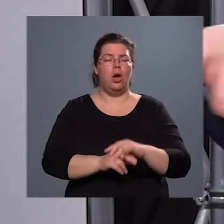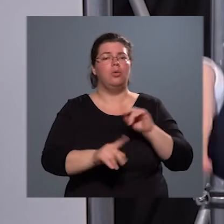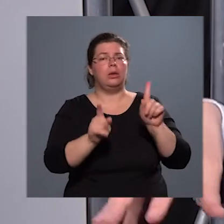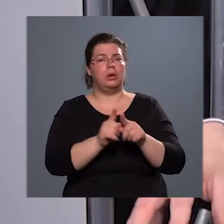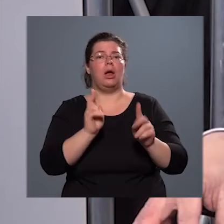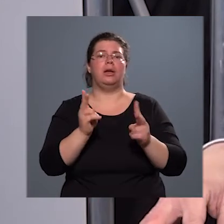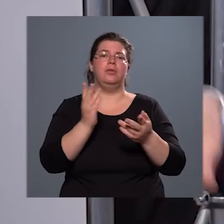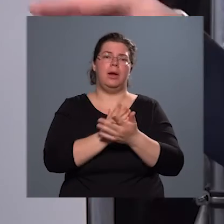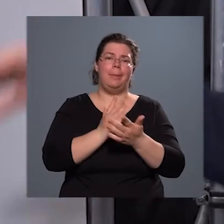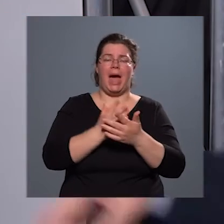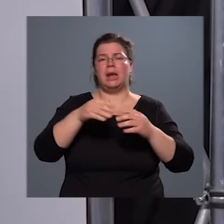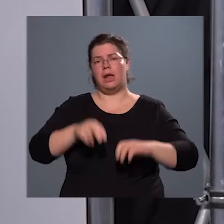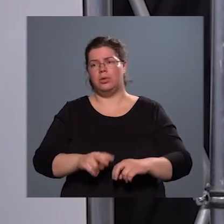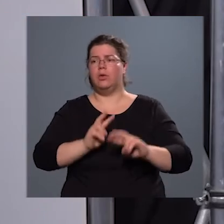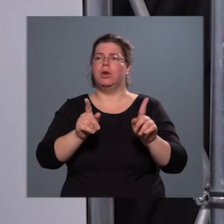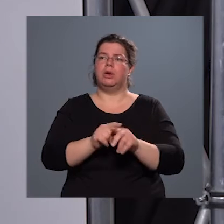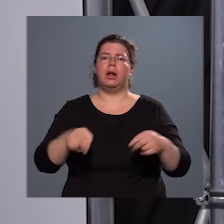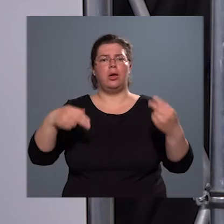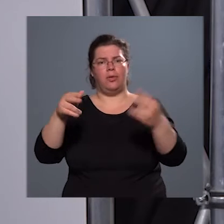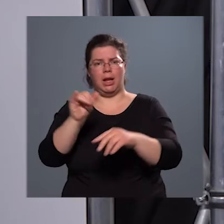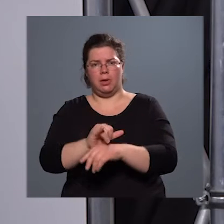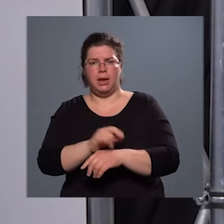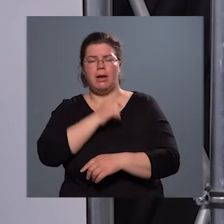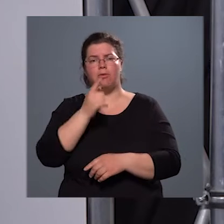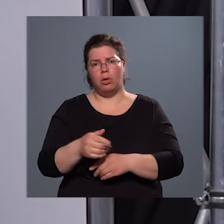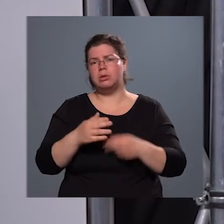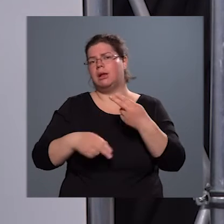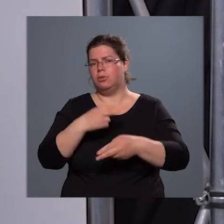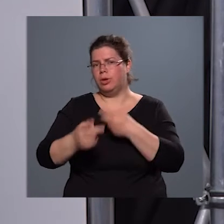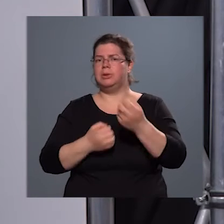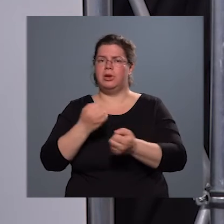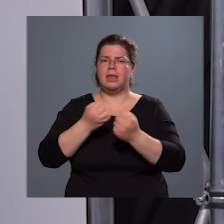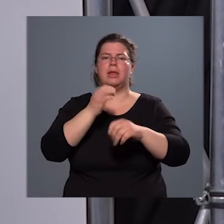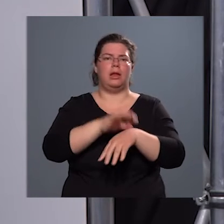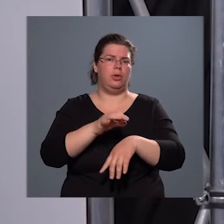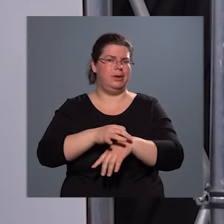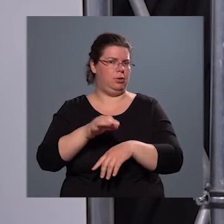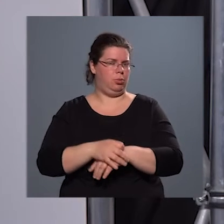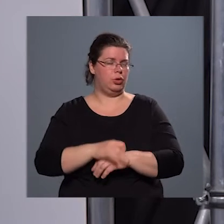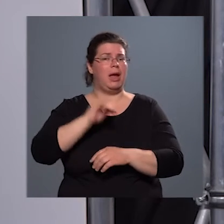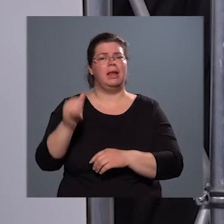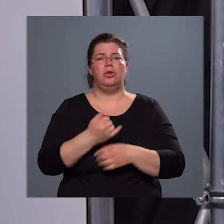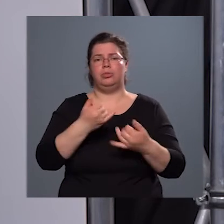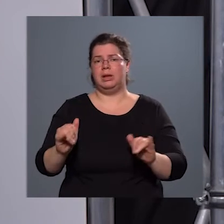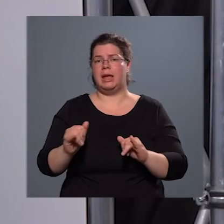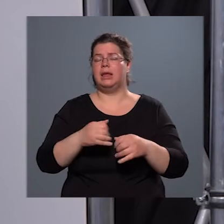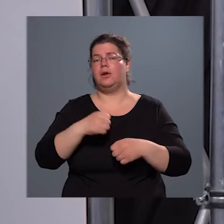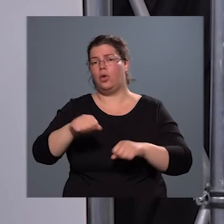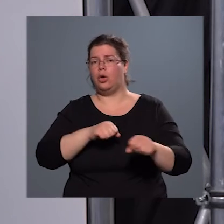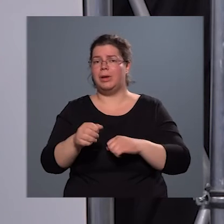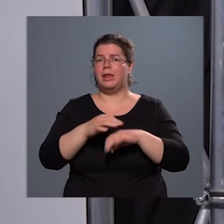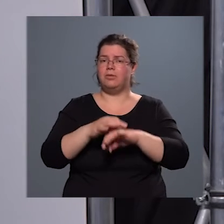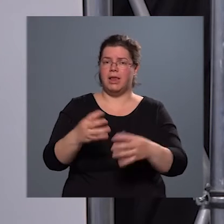már leültem, van akivel jövő héten fogok, tehát gyakorlatilag folyamatosan egyeztetjük az időpontokat, és mindegyik önkormányzat